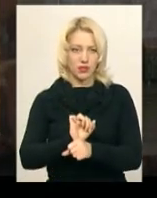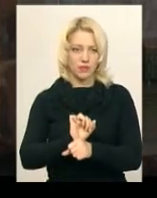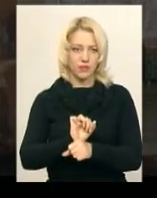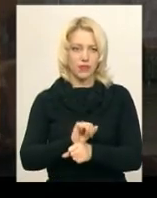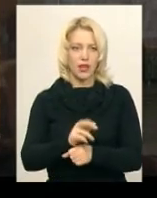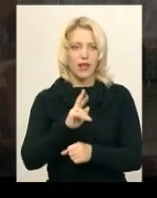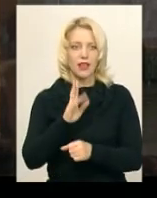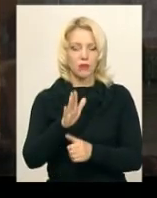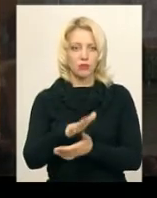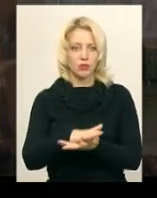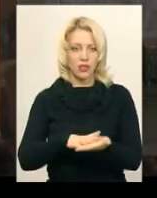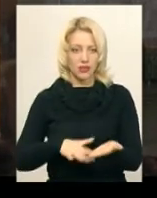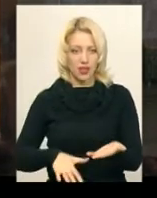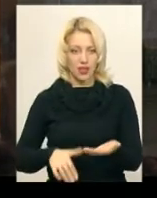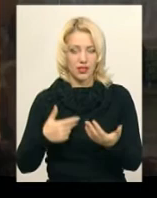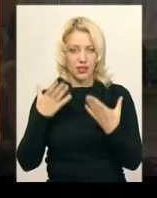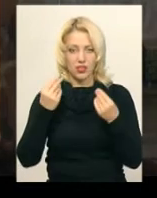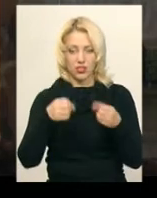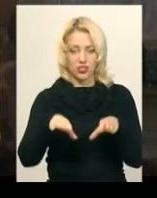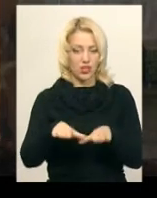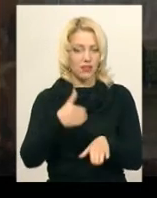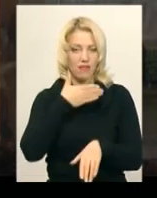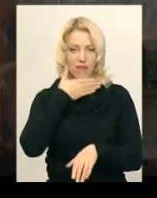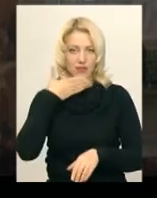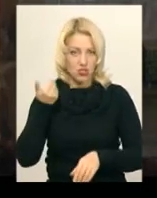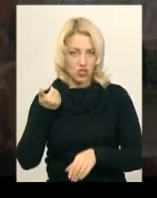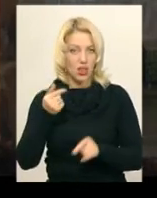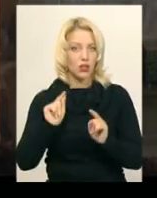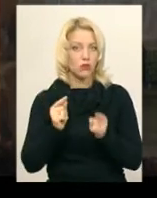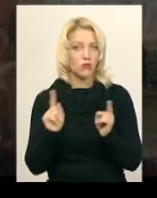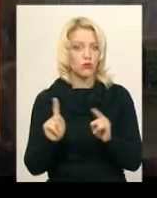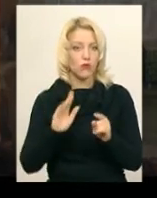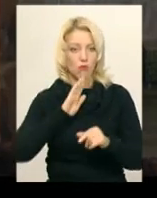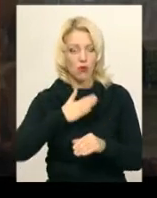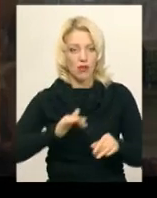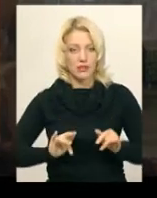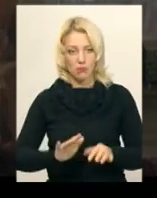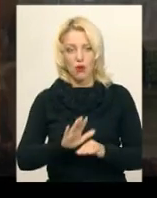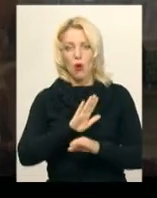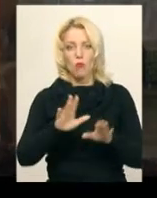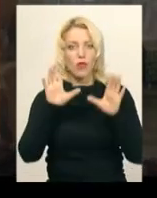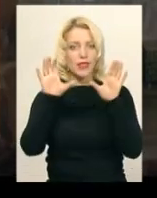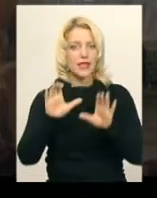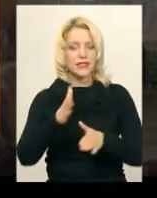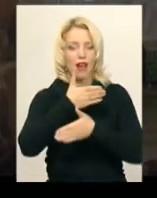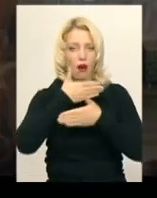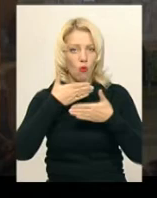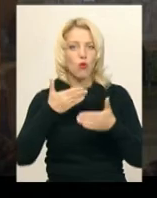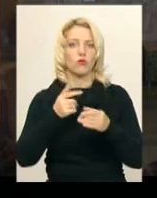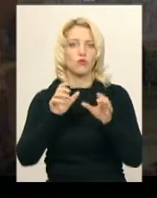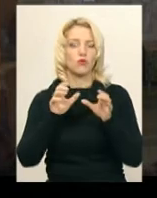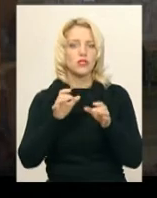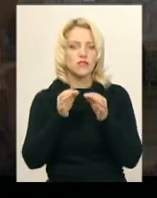Як буде надалі, я ще не вирішила, тому що моя справа по незаконному звільненню, зараз нею